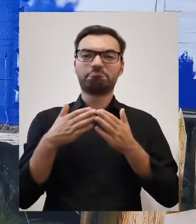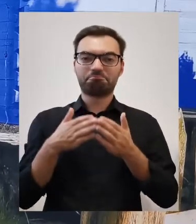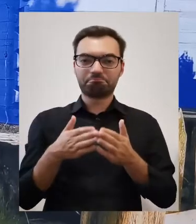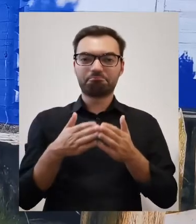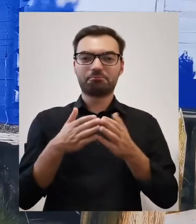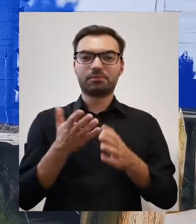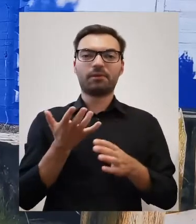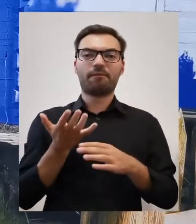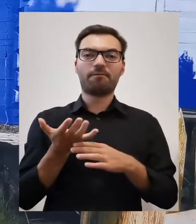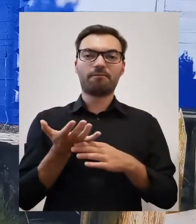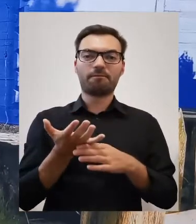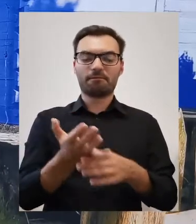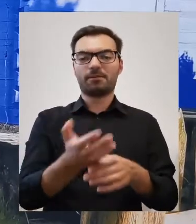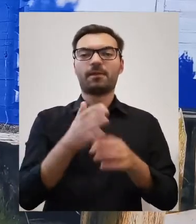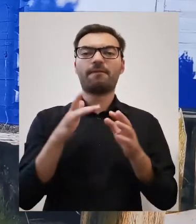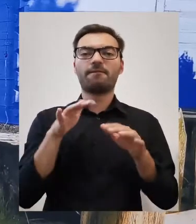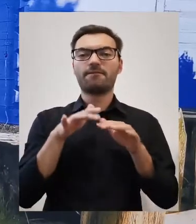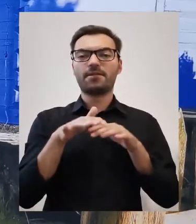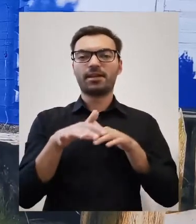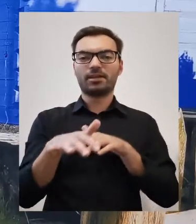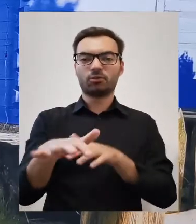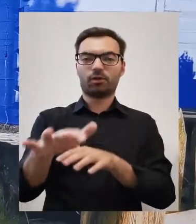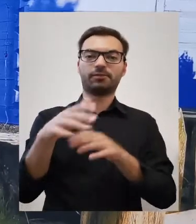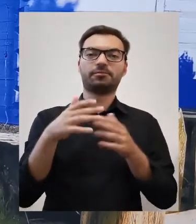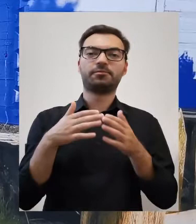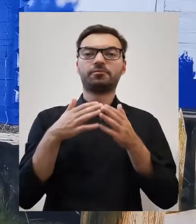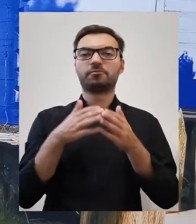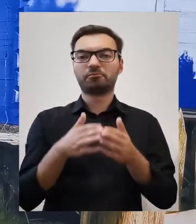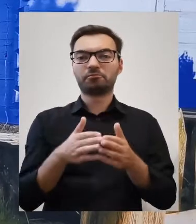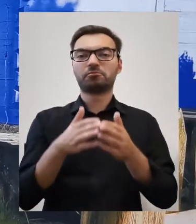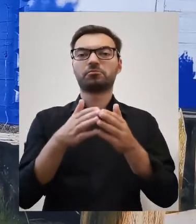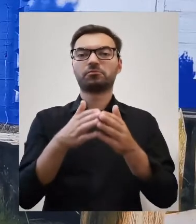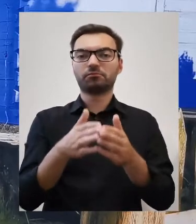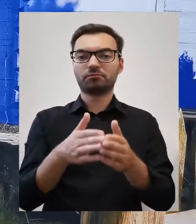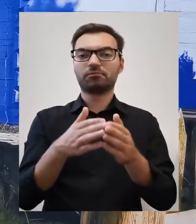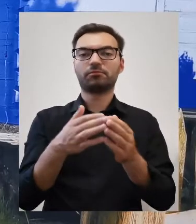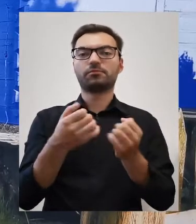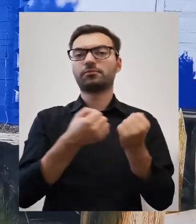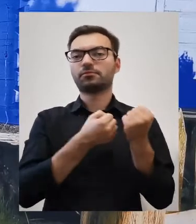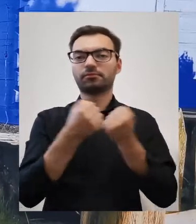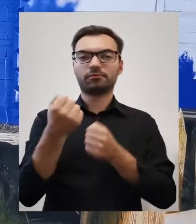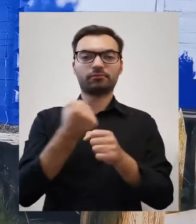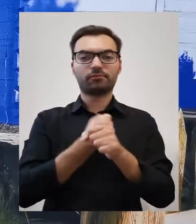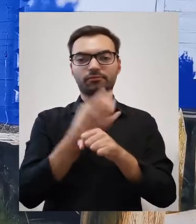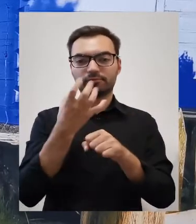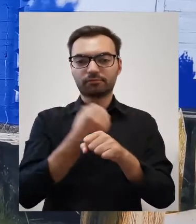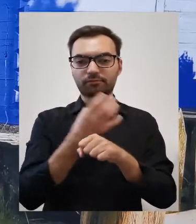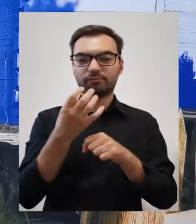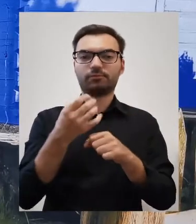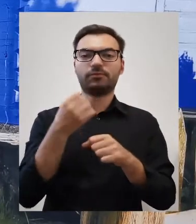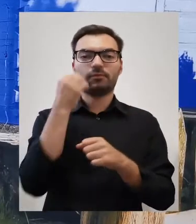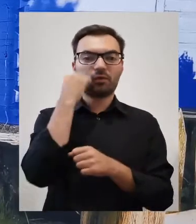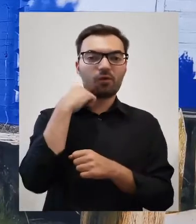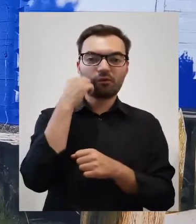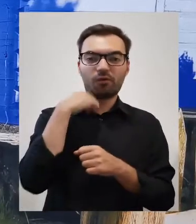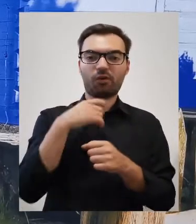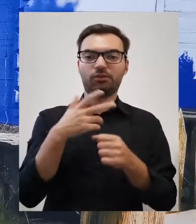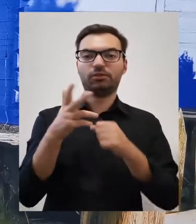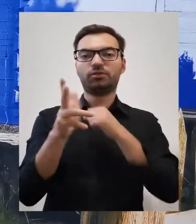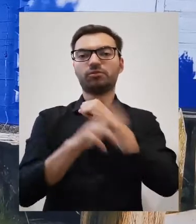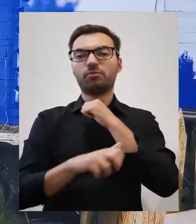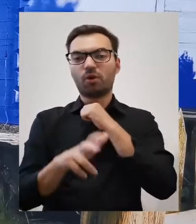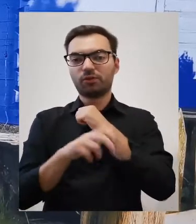i nocami płynęli w dół Wisły, czy przewożąc właśnie warzywa, czy owoce, czy